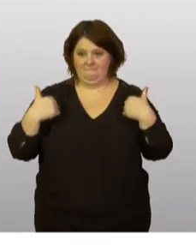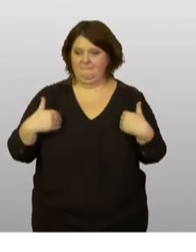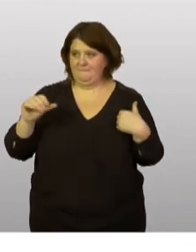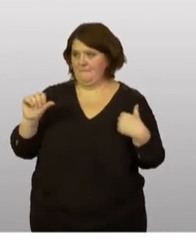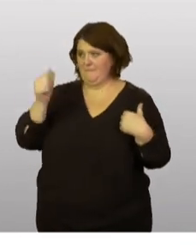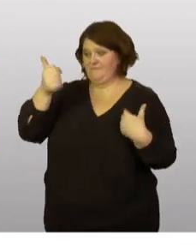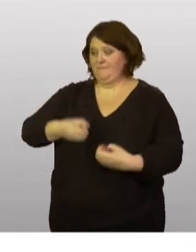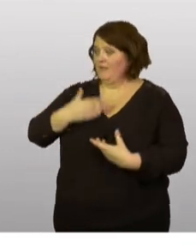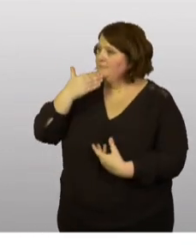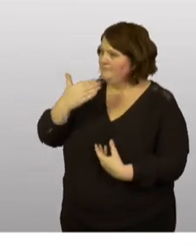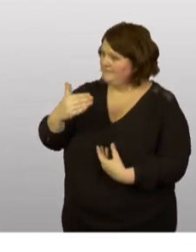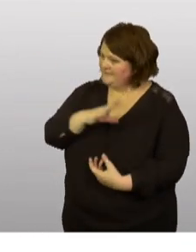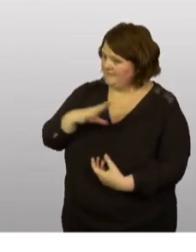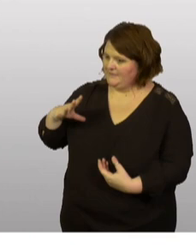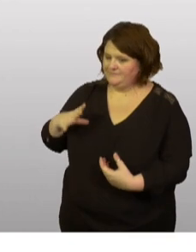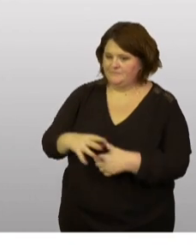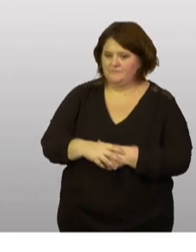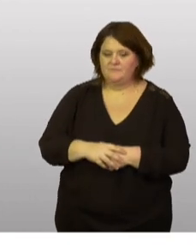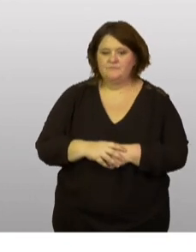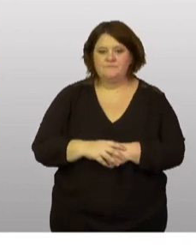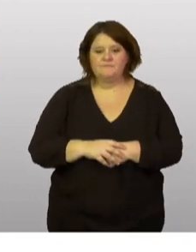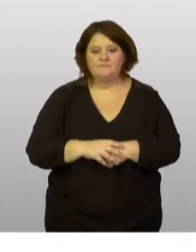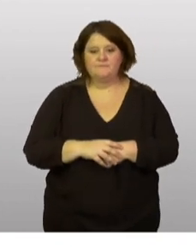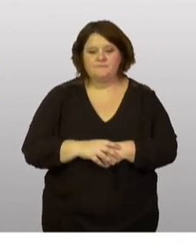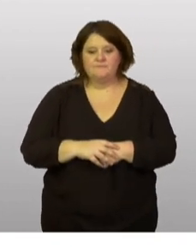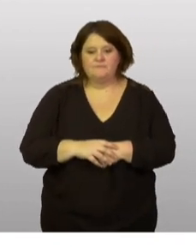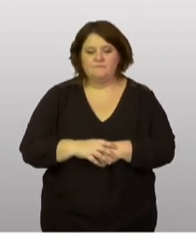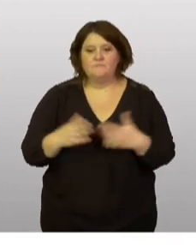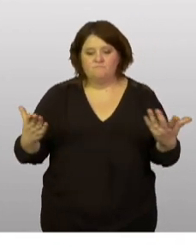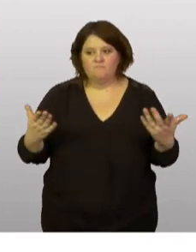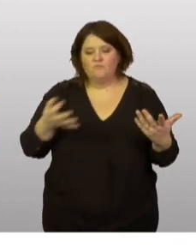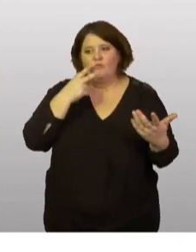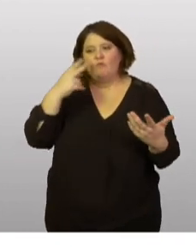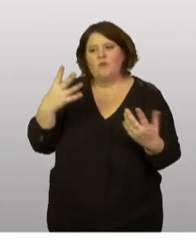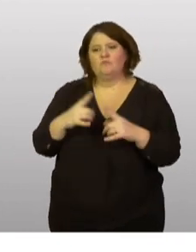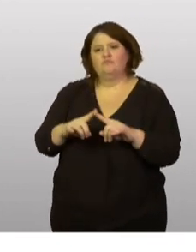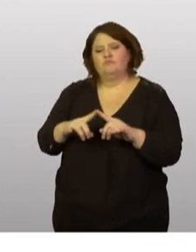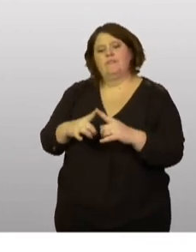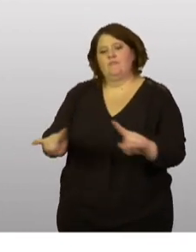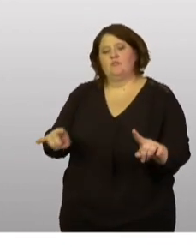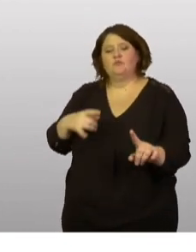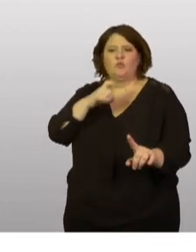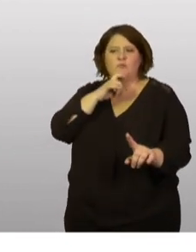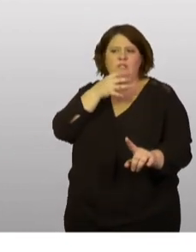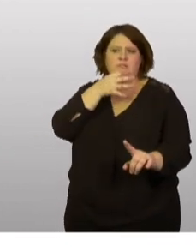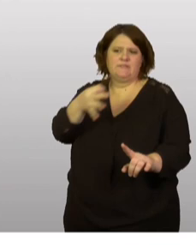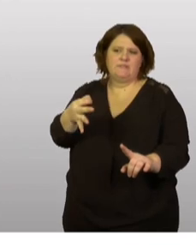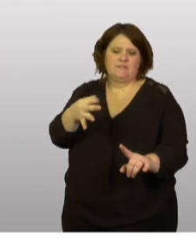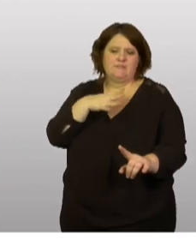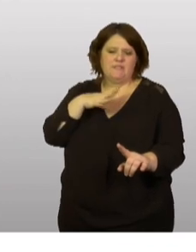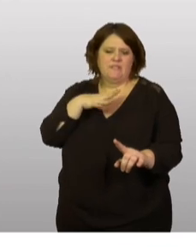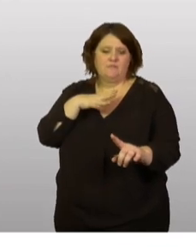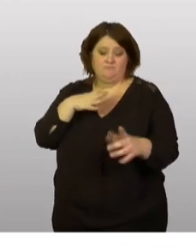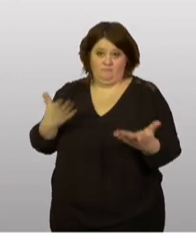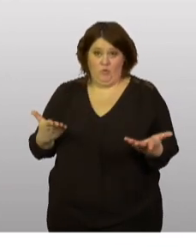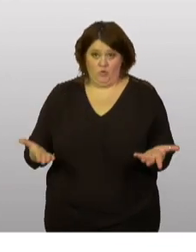Merci, madame. Je verrai les choses un peu différemment. Tout à l'heure, je crois avoir souligné que nous avons cherché lors